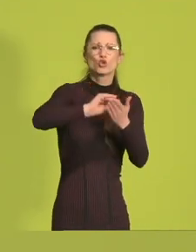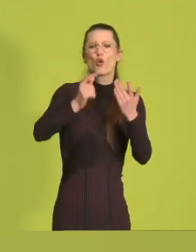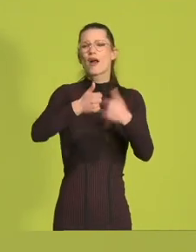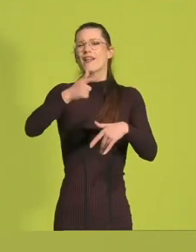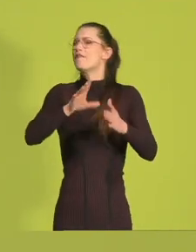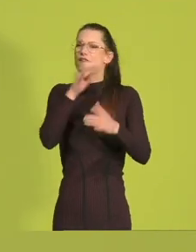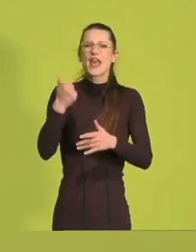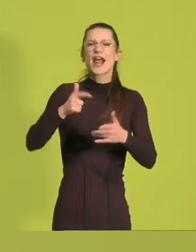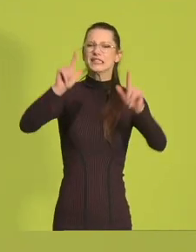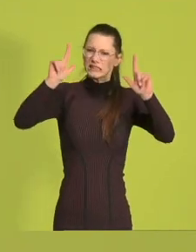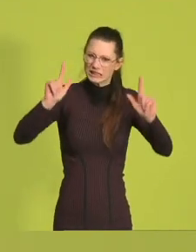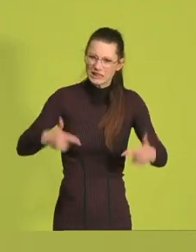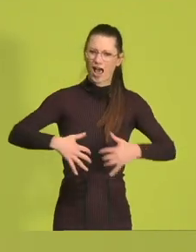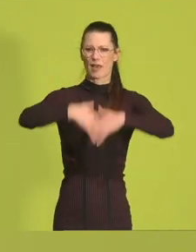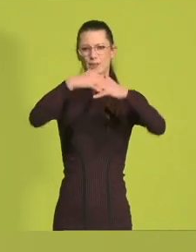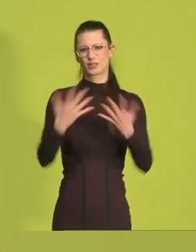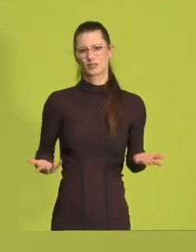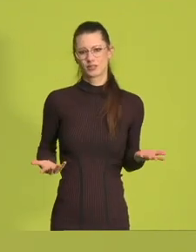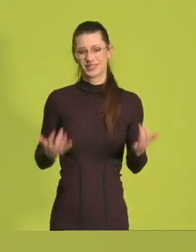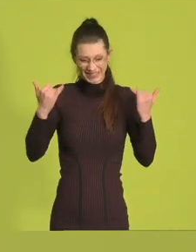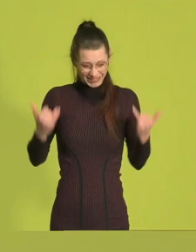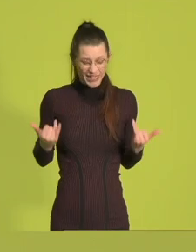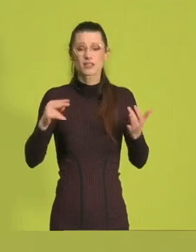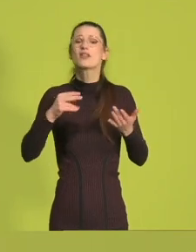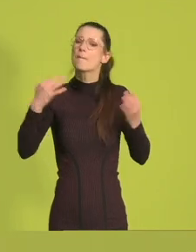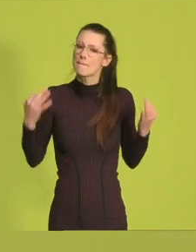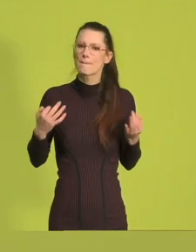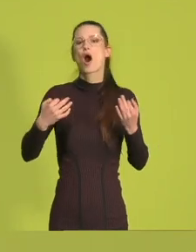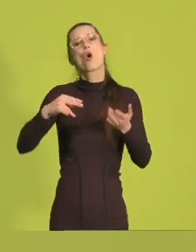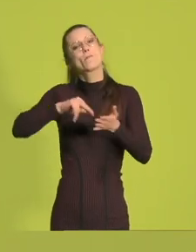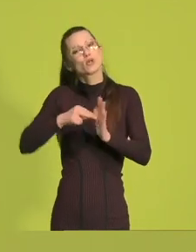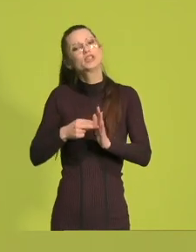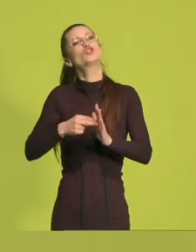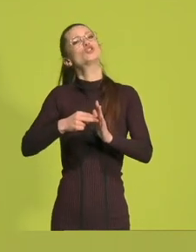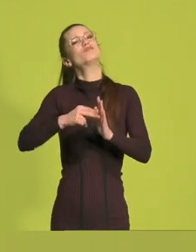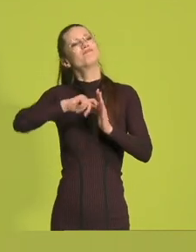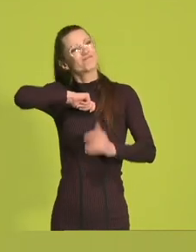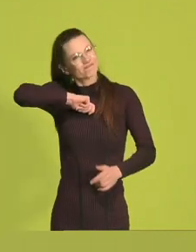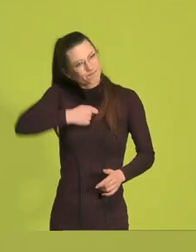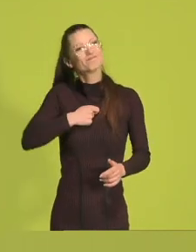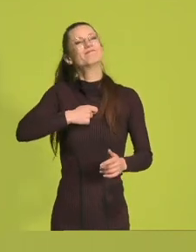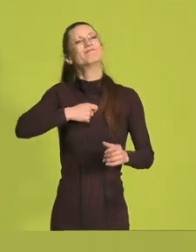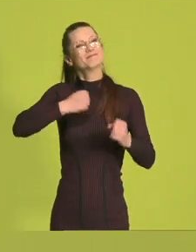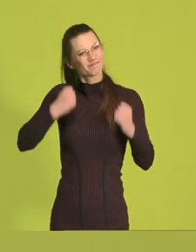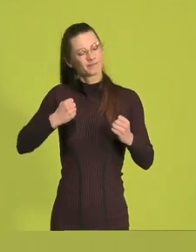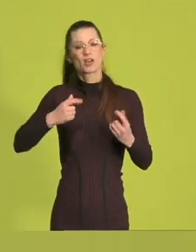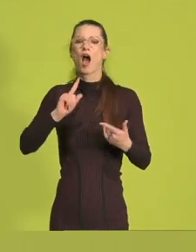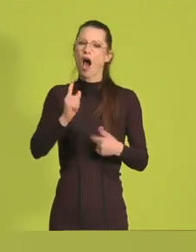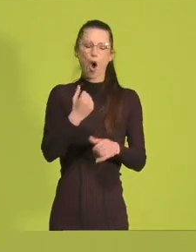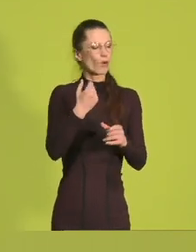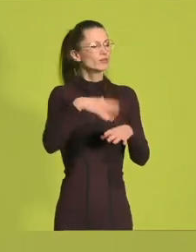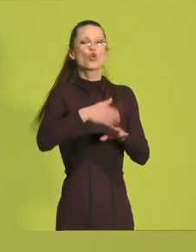Start-ups. Es braucht jetzt die politische Entschlossenheit, damit in Nordrhein-Westfalen auch die